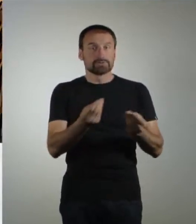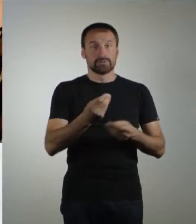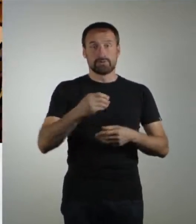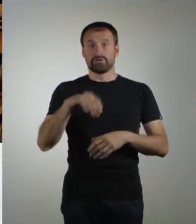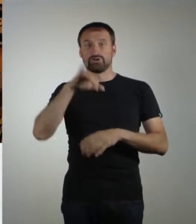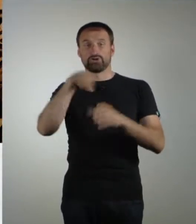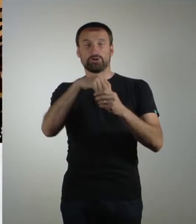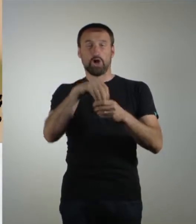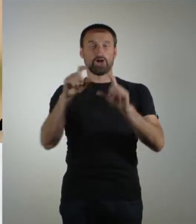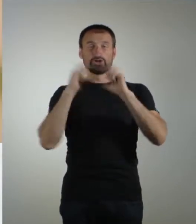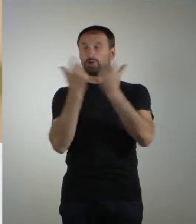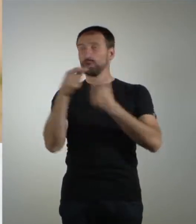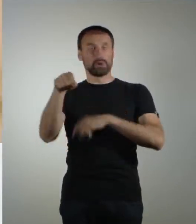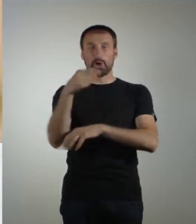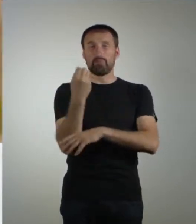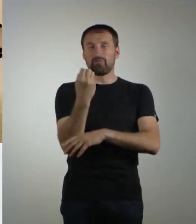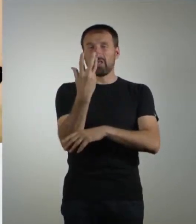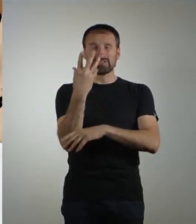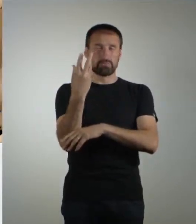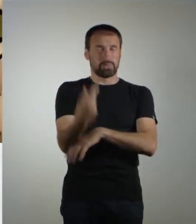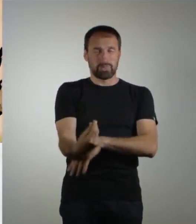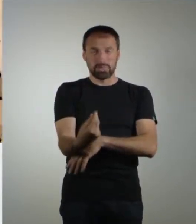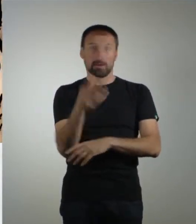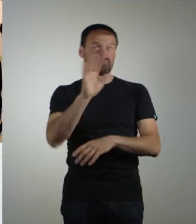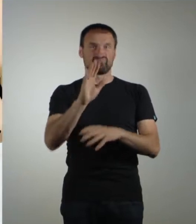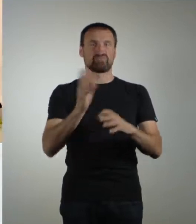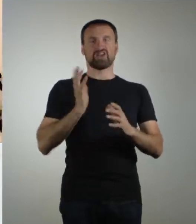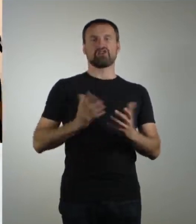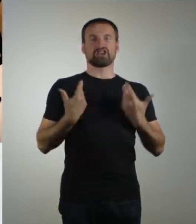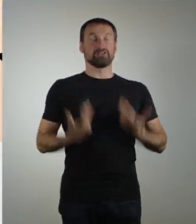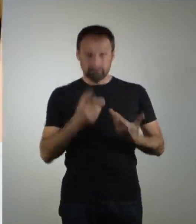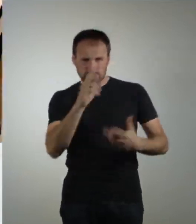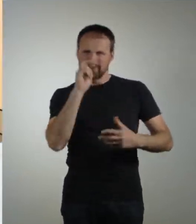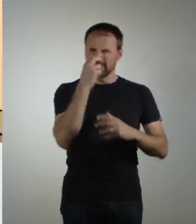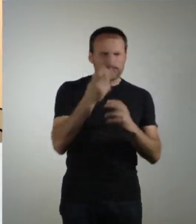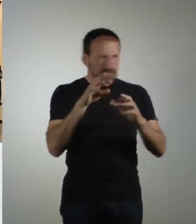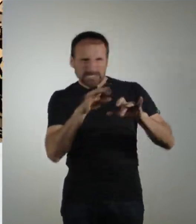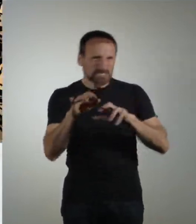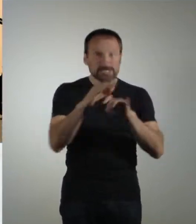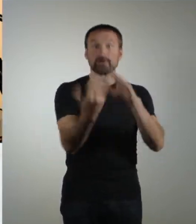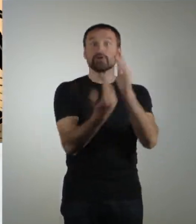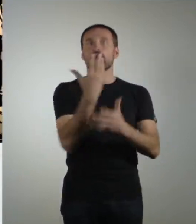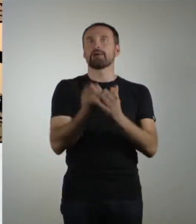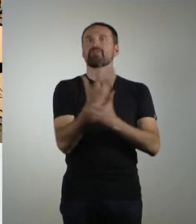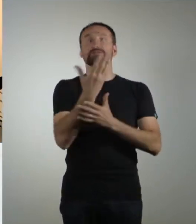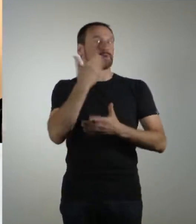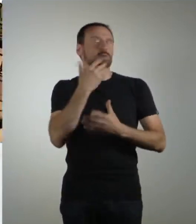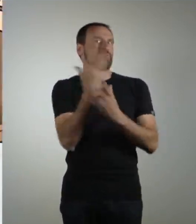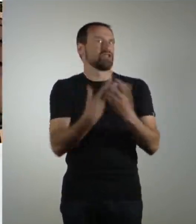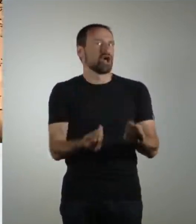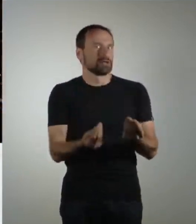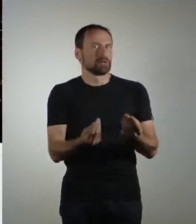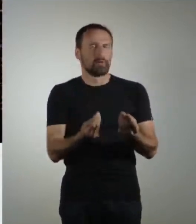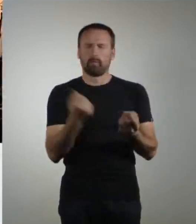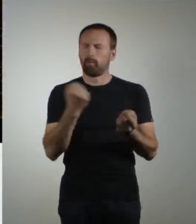Join Studio ist vertrocknet, mit deinem Charakter musst du in atemberaubenden Missionen versuchen, eine neue, noch nicht vertrocknete Pflanze zu besorgen.